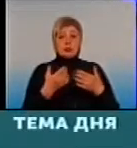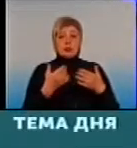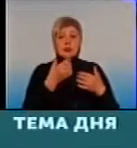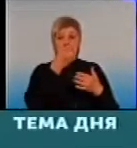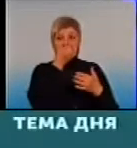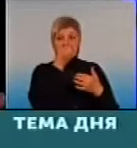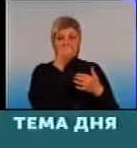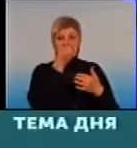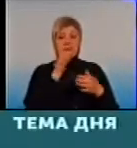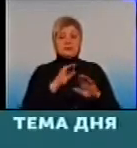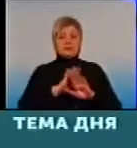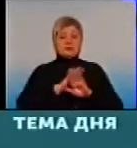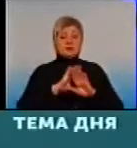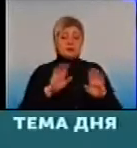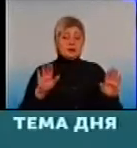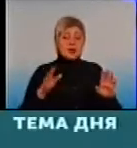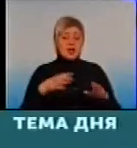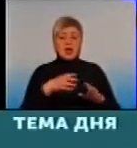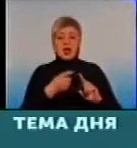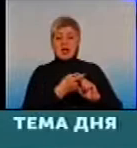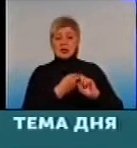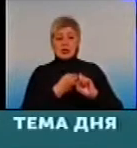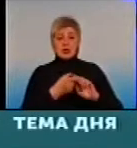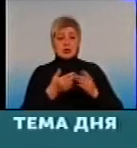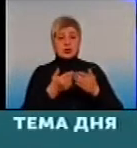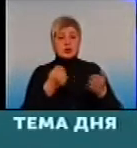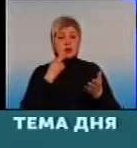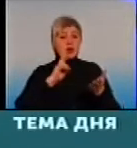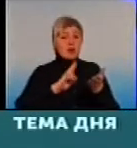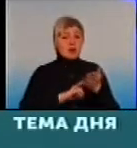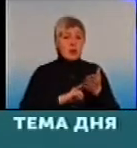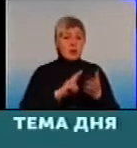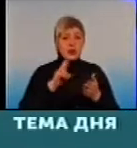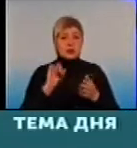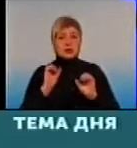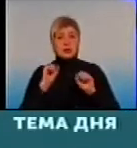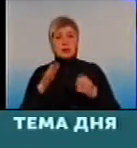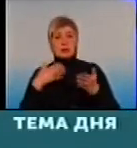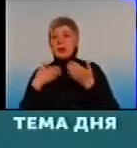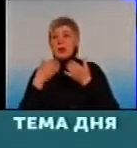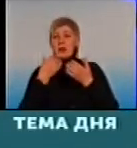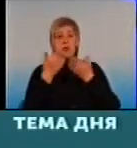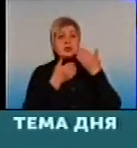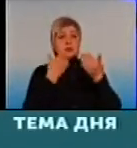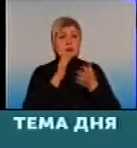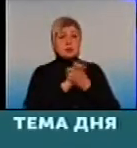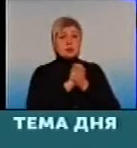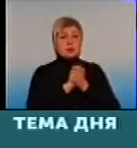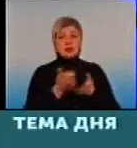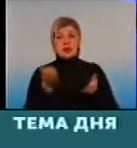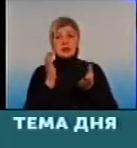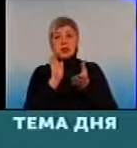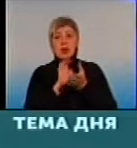приходит... Незалежно від реестрації, від прописки. можете посоветоваться с друзьями, знакомыми. Это тоже имеет такую